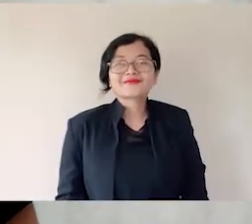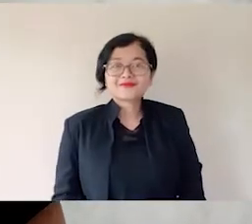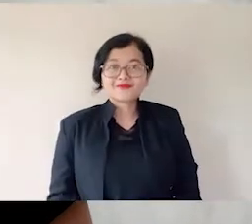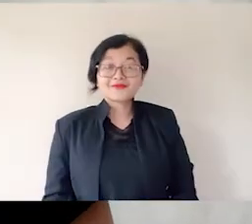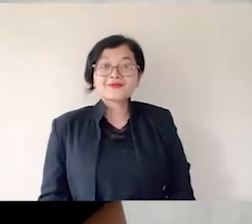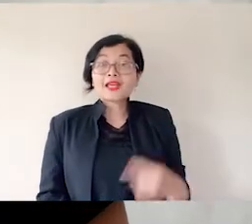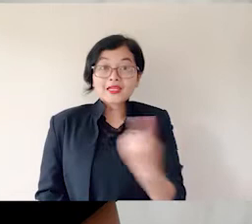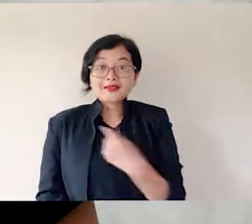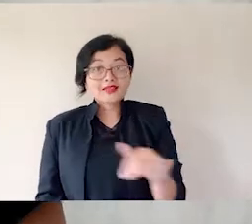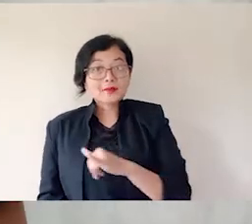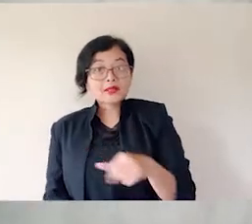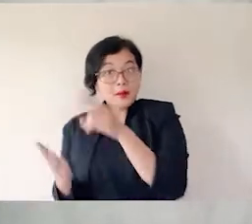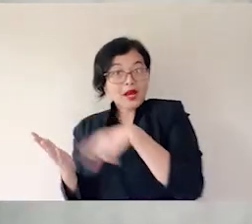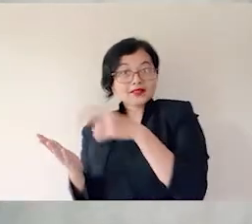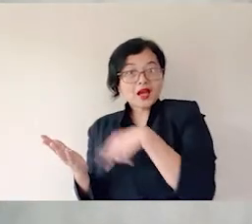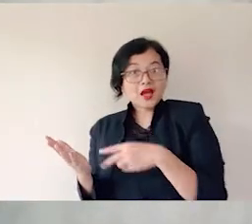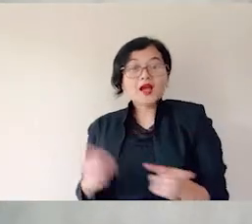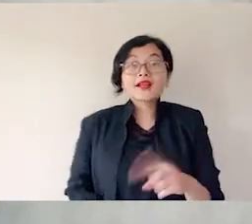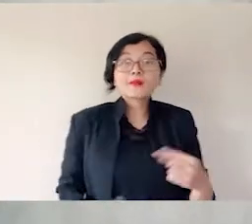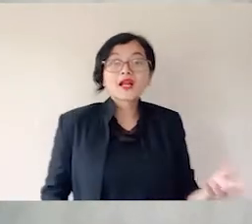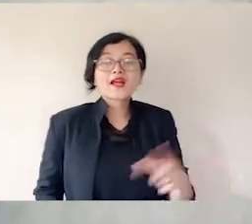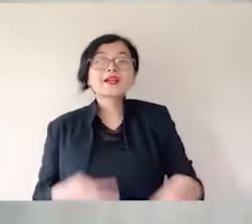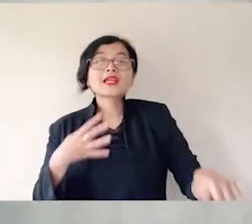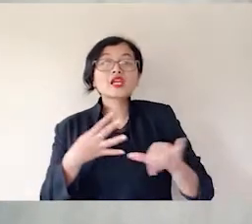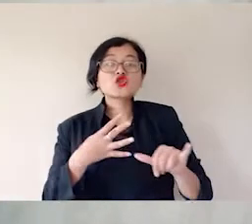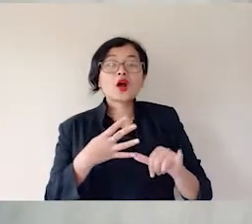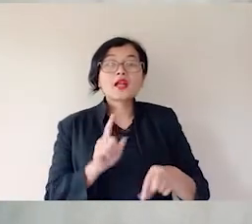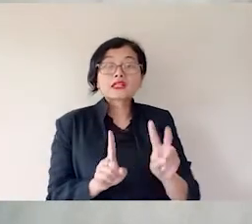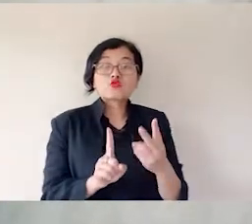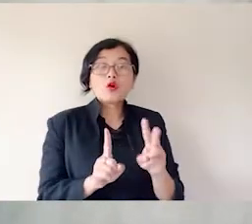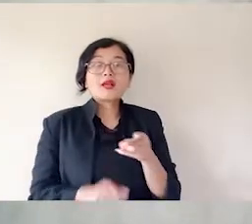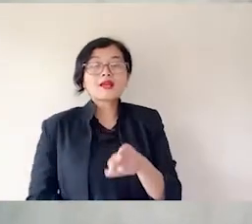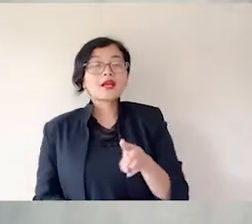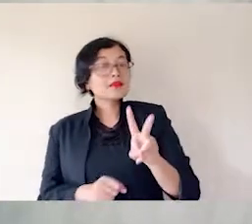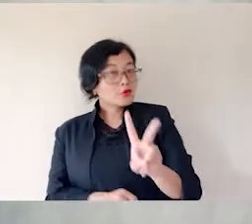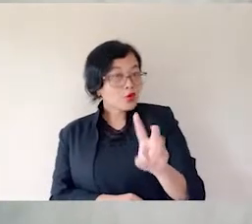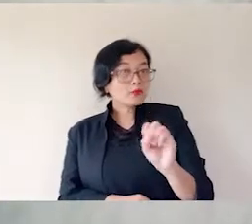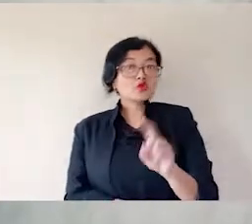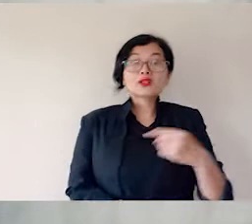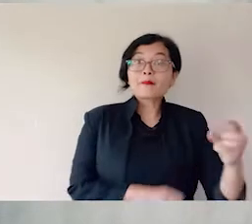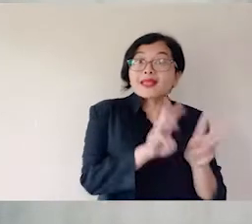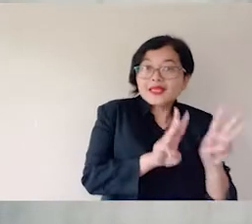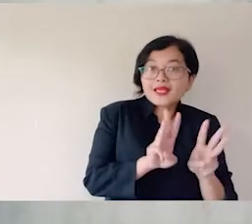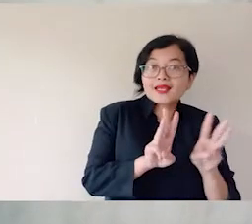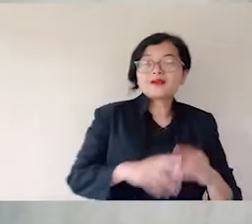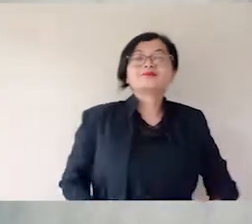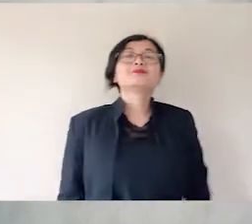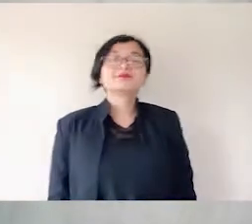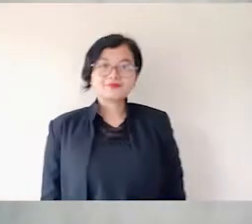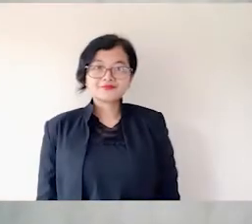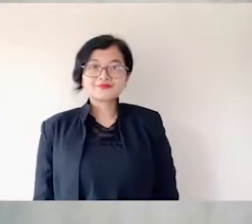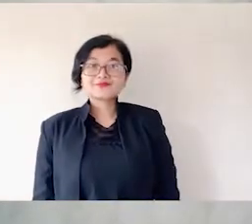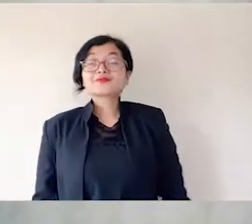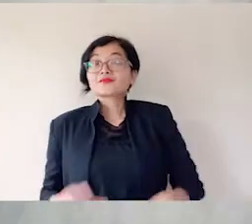Kita akan membaca Yohanes pasal 12 ayat yang ke-20 sampai dengan 33 demikian.